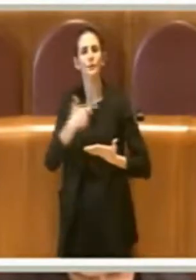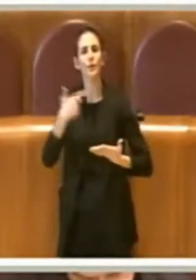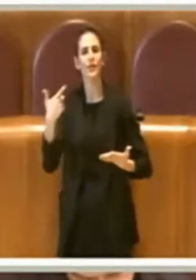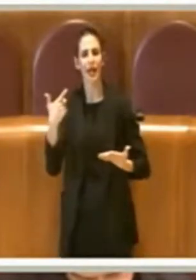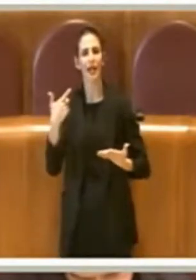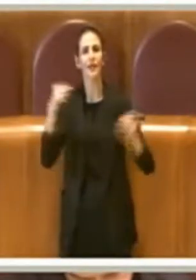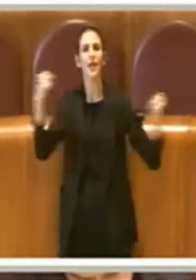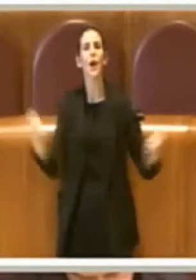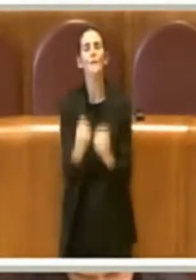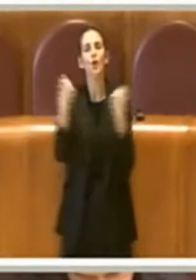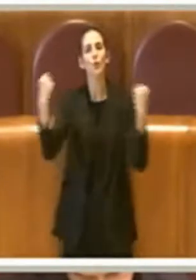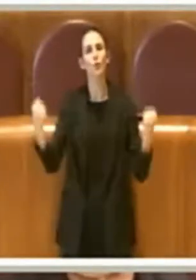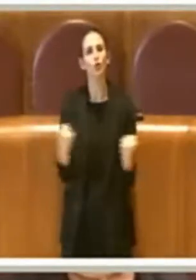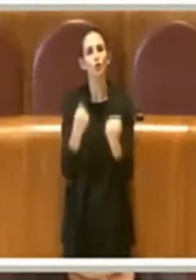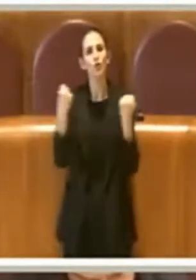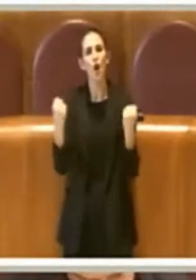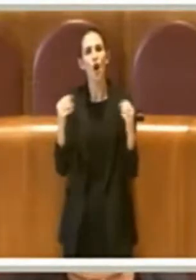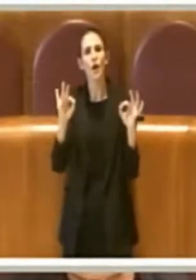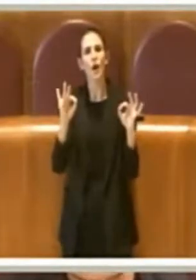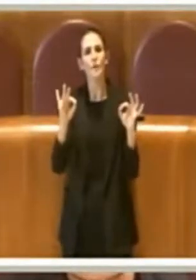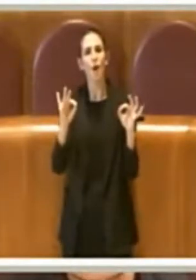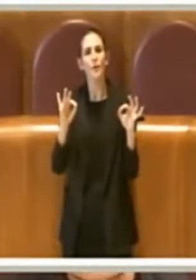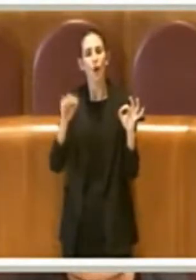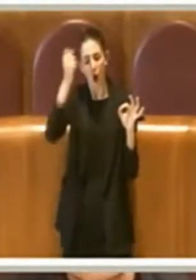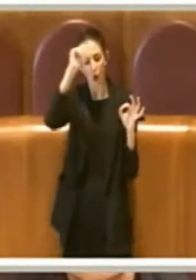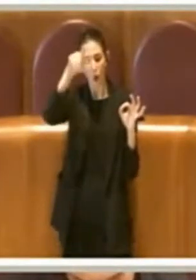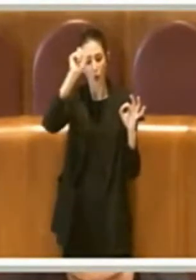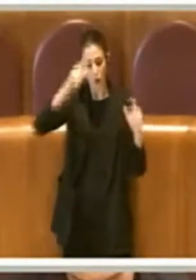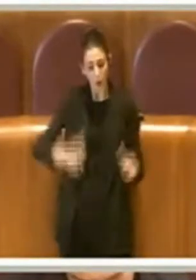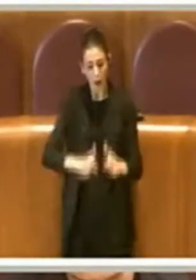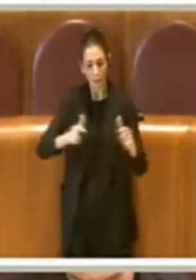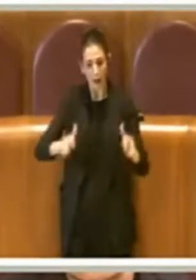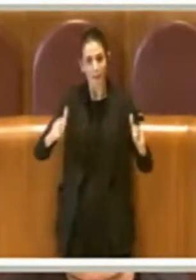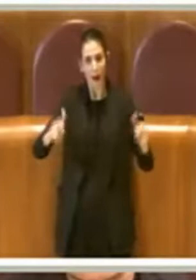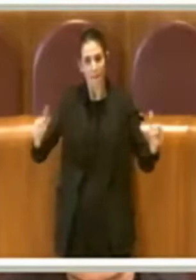nella promozione di quella che è la crescita culturale oggi a Roma.